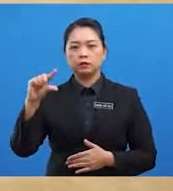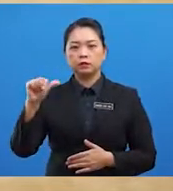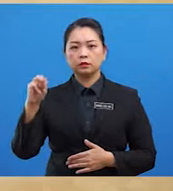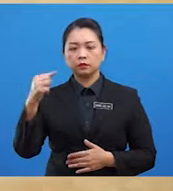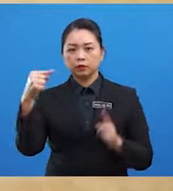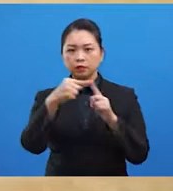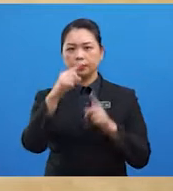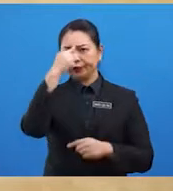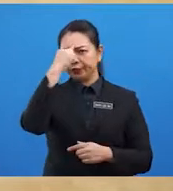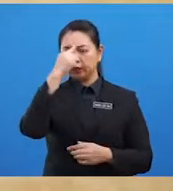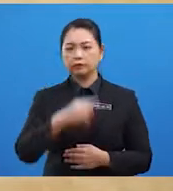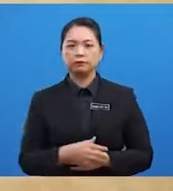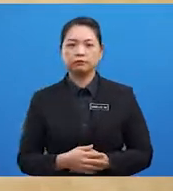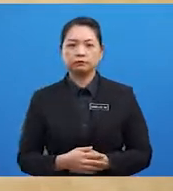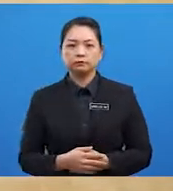India